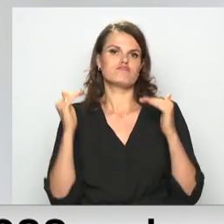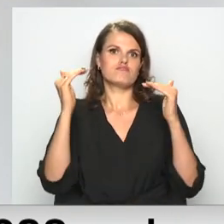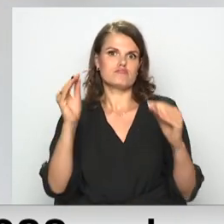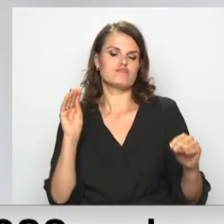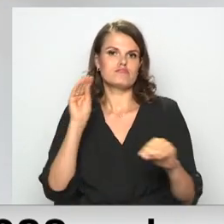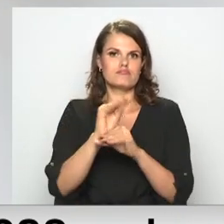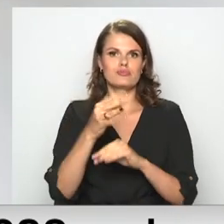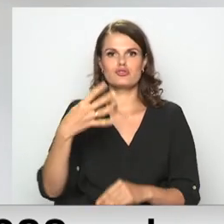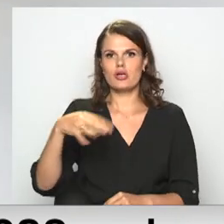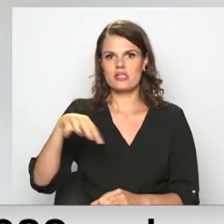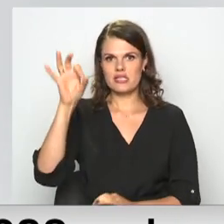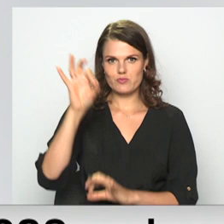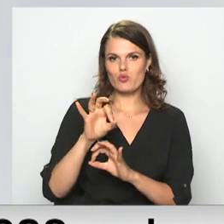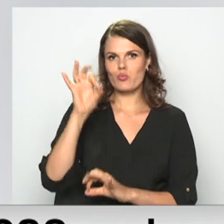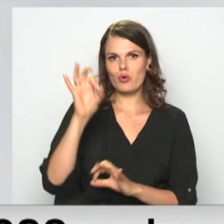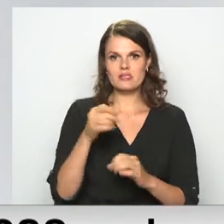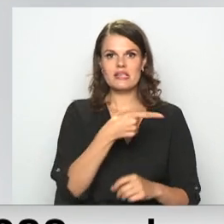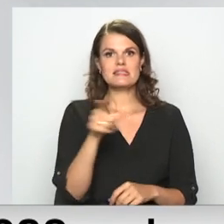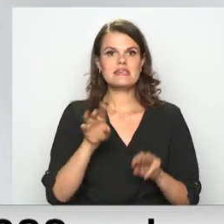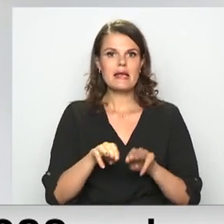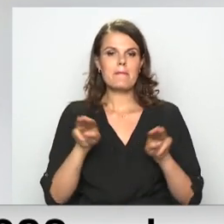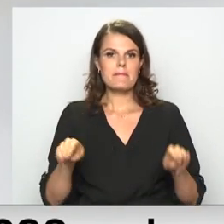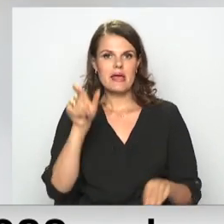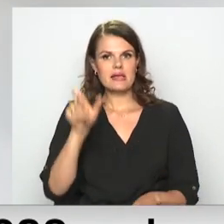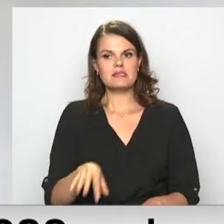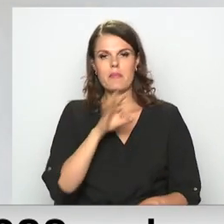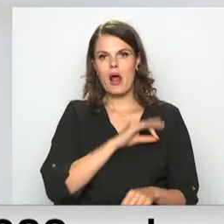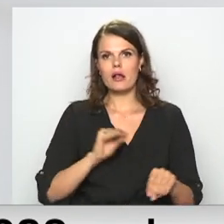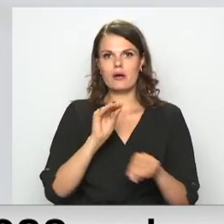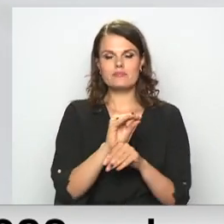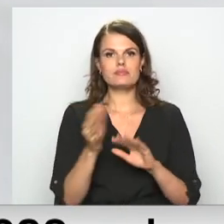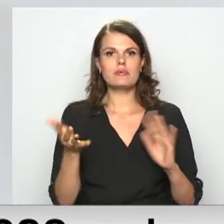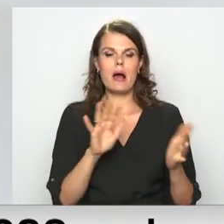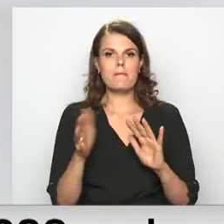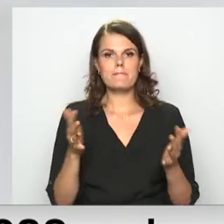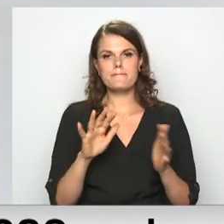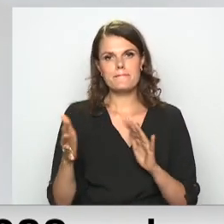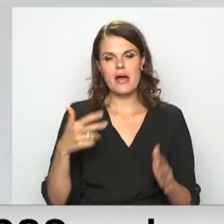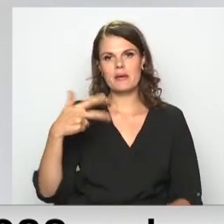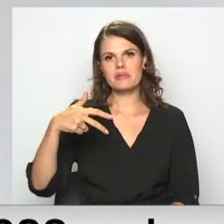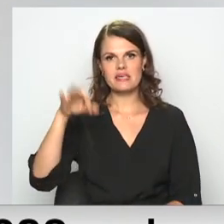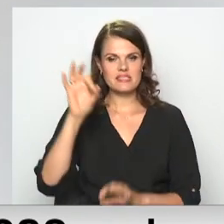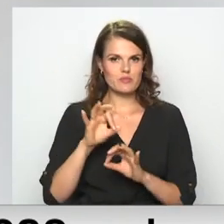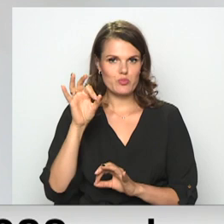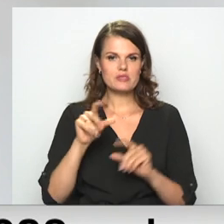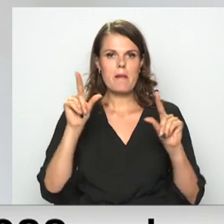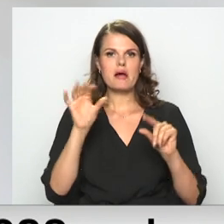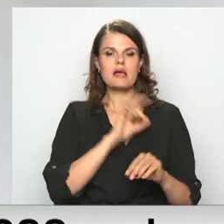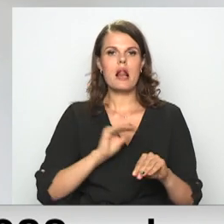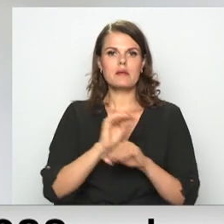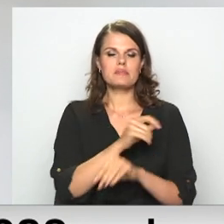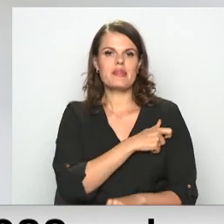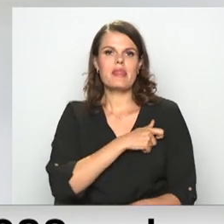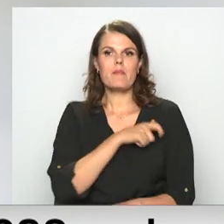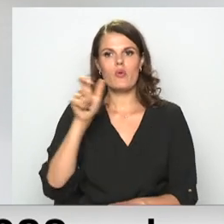vairāk nekā 40%. Citiem ministriem algas kāpums būtu par aptuveni trešdaļu. Mazāks kāpums paredzētas saimas deputātiem par